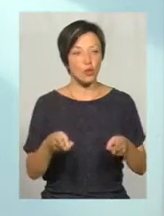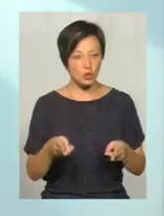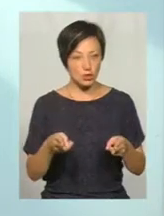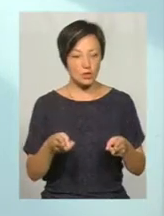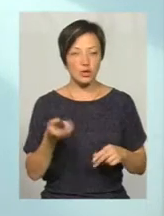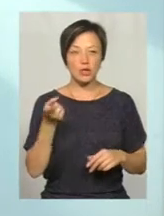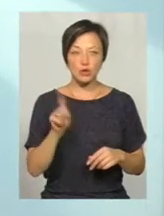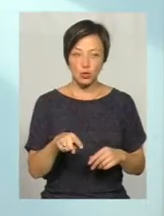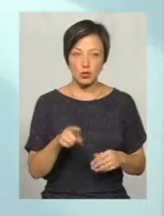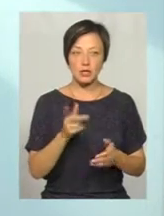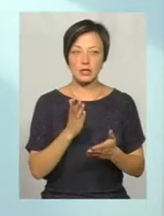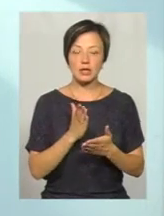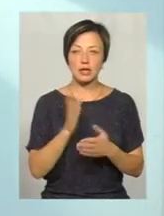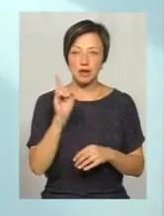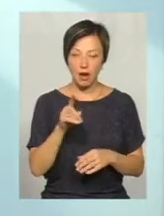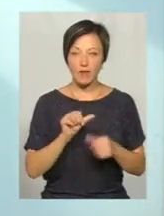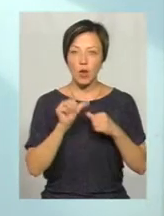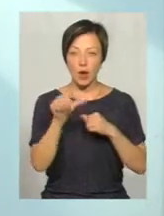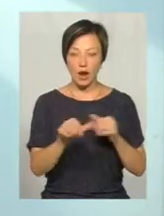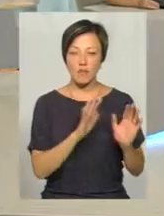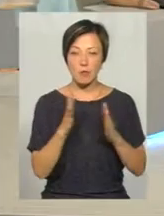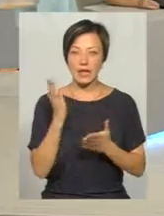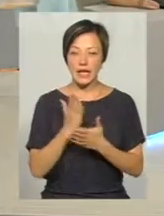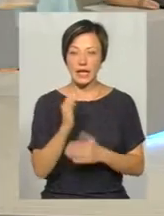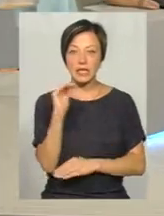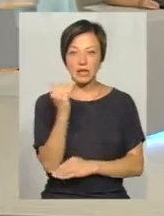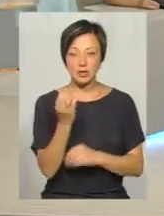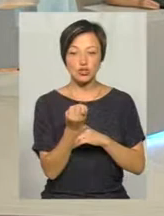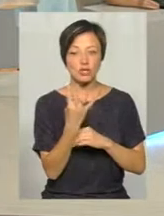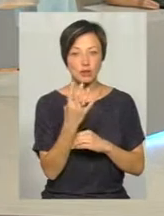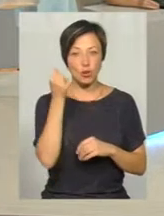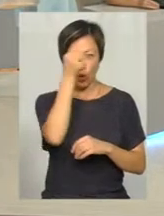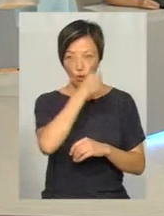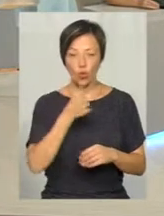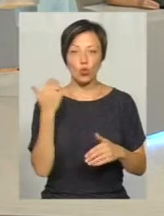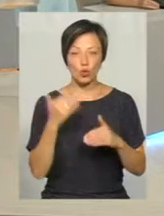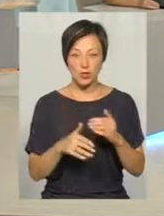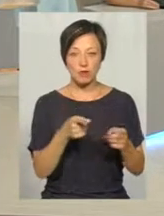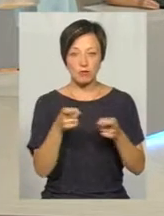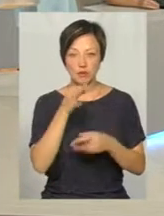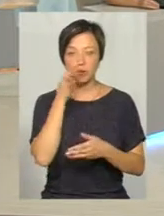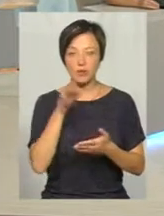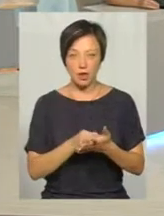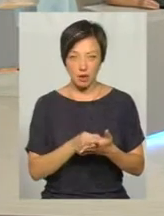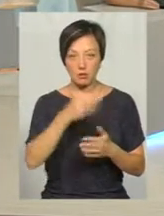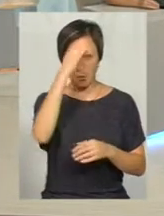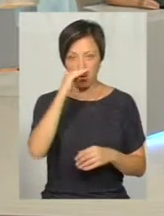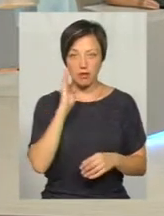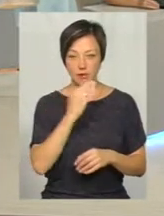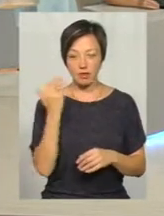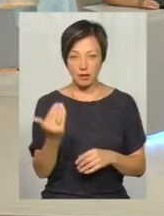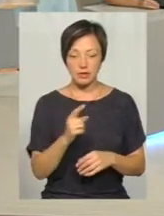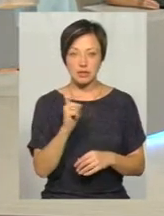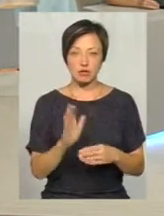тоді є навіть окремі випадки, що дитина 14 років вже притягується, також несуть відповідальність батьки